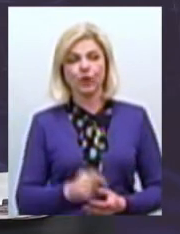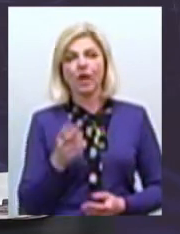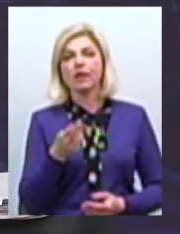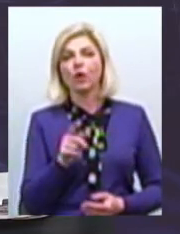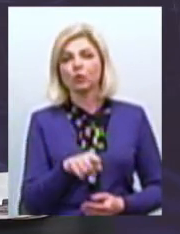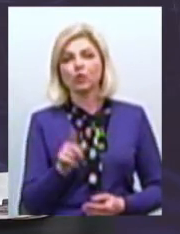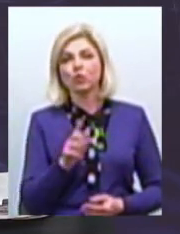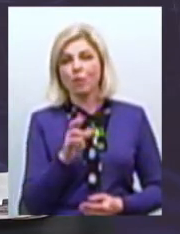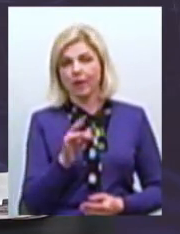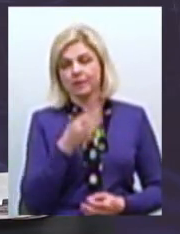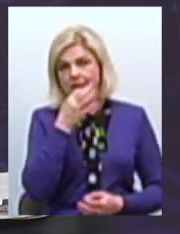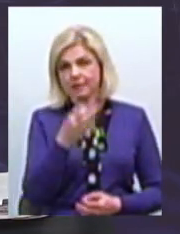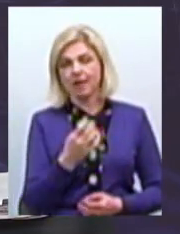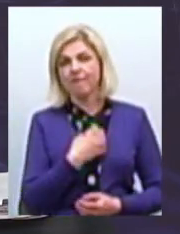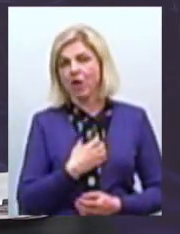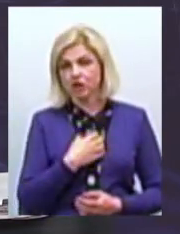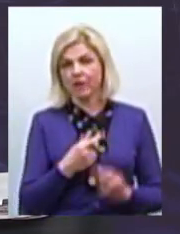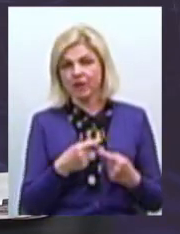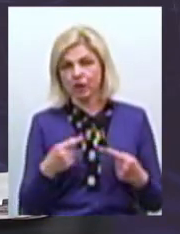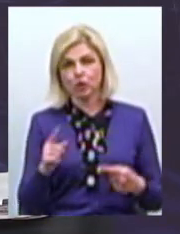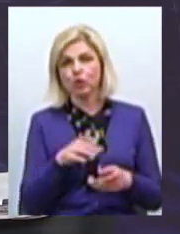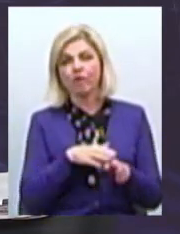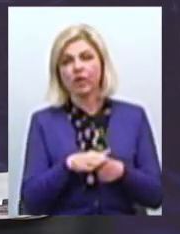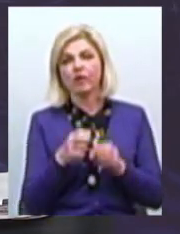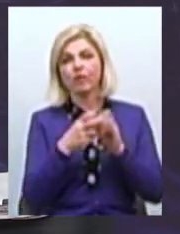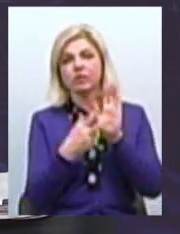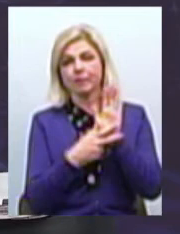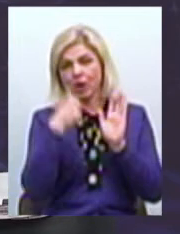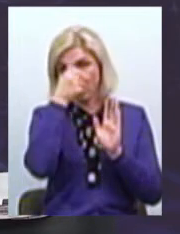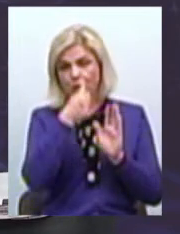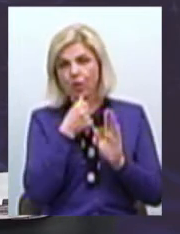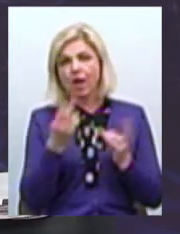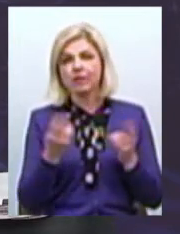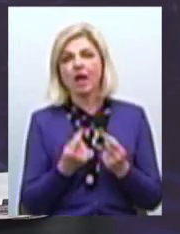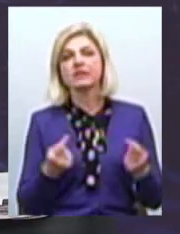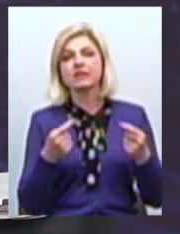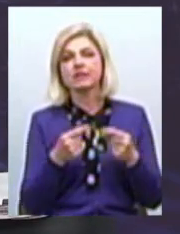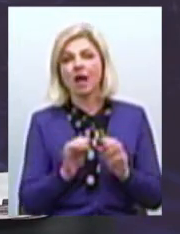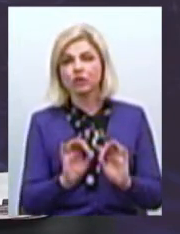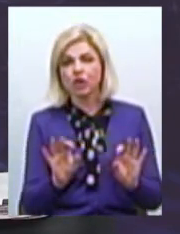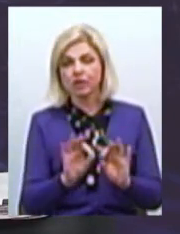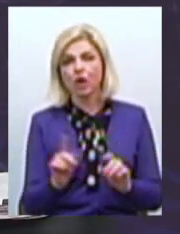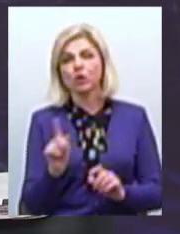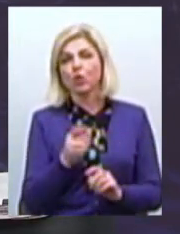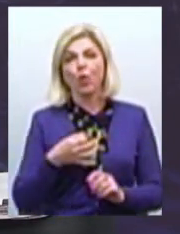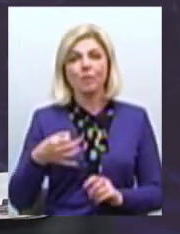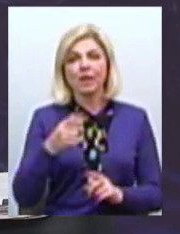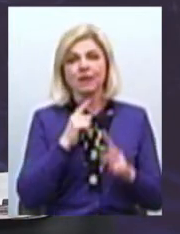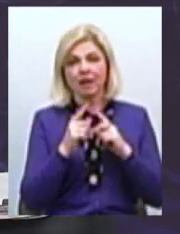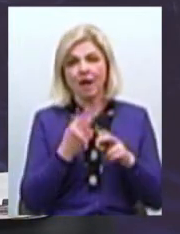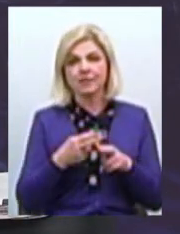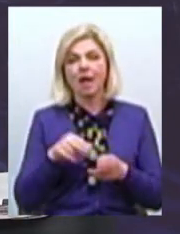сказати декілька важливих речей, які відбулися в 2018-му році Необхідно зазначити все ж таки, що обласна рада – це